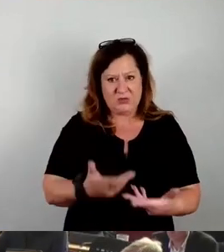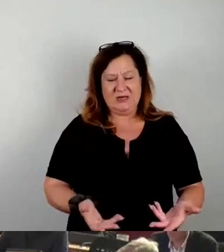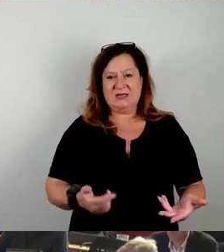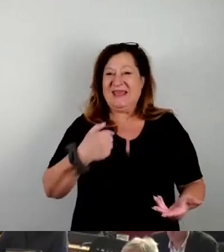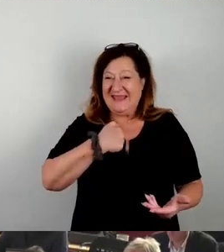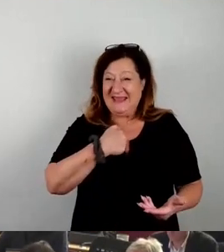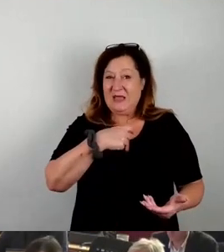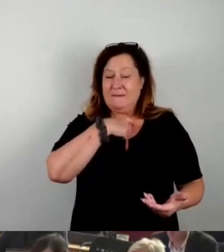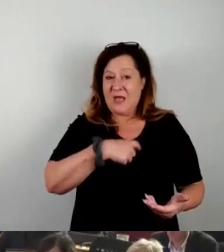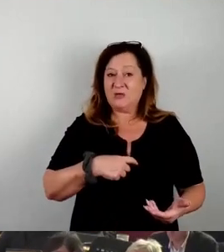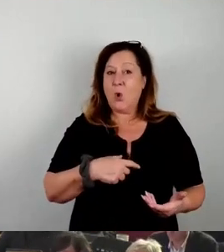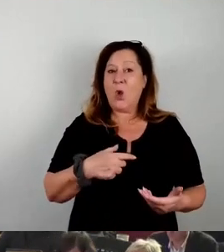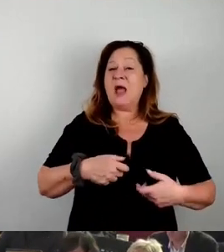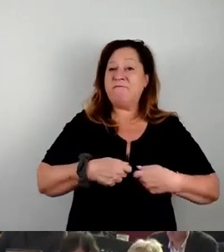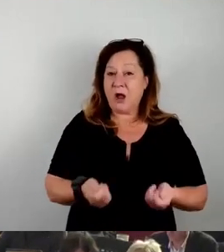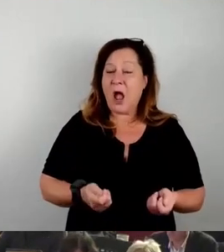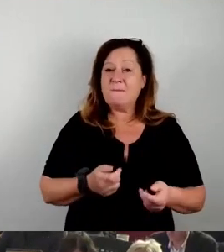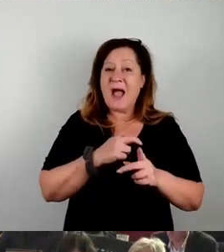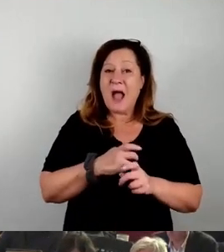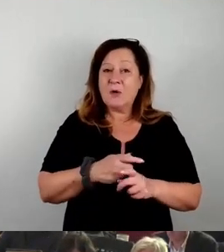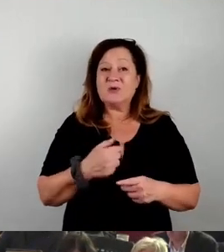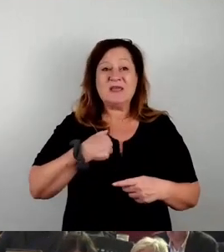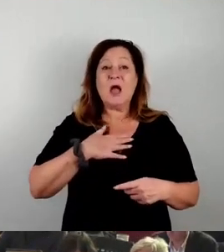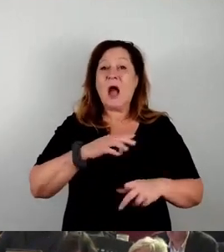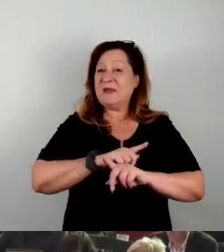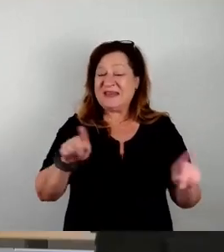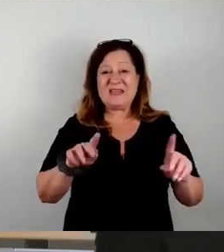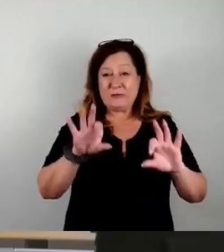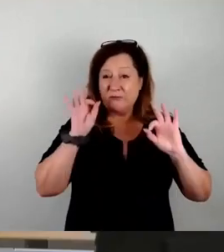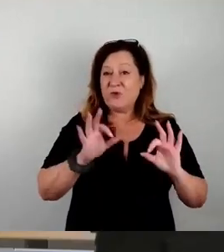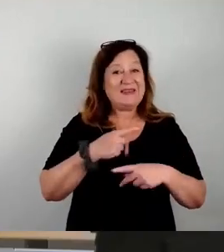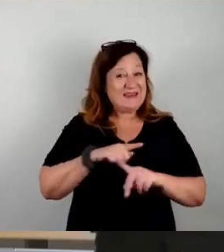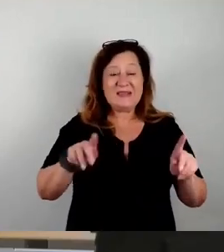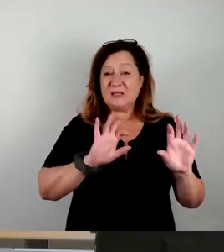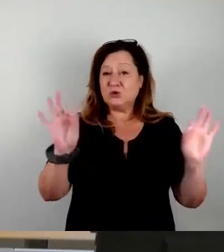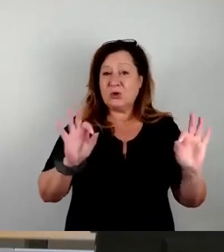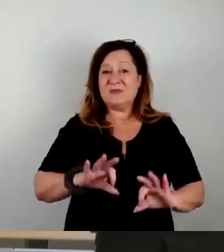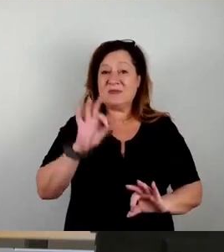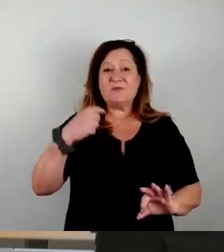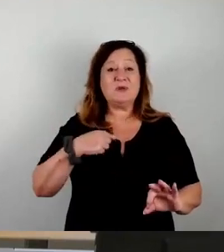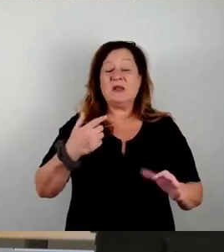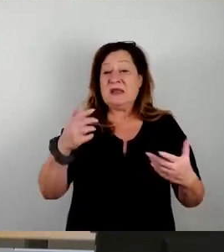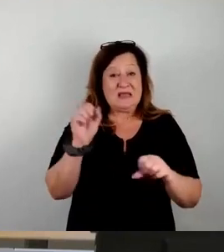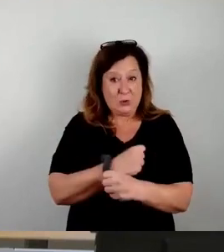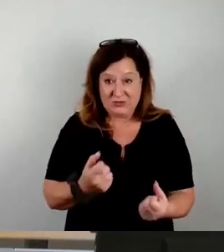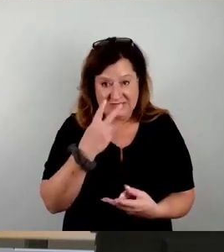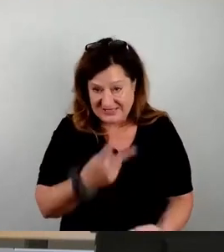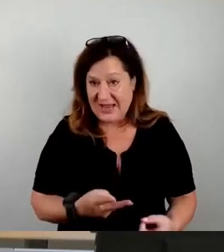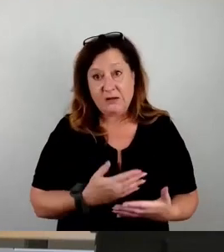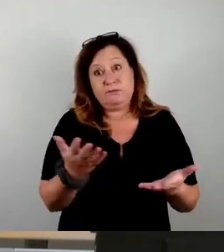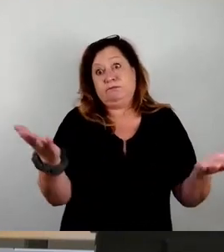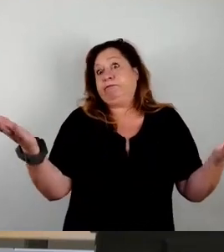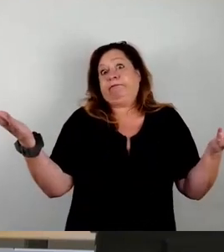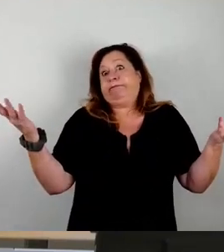Vergabeausschuss, man kann sagen, ich habe nichts gefunden, was irgendwie schlimm ist. Man könnte auch sagen, ich konnte nichts sehen, je nachdem, wen man fragt. Aber